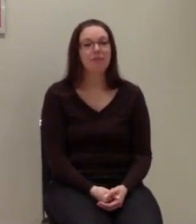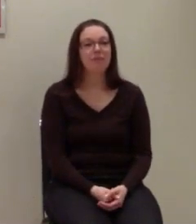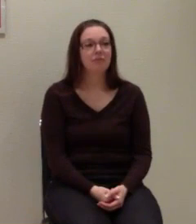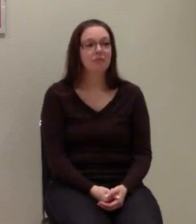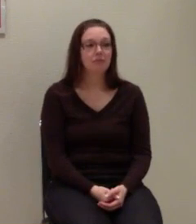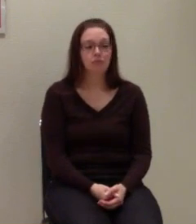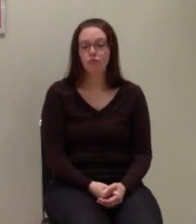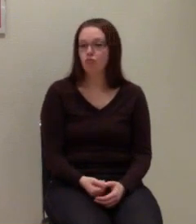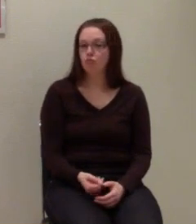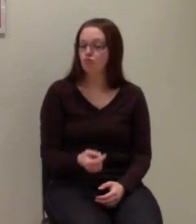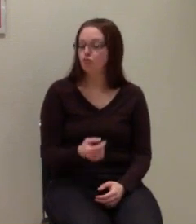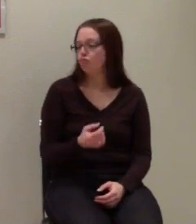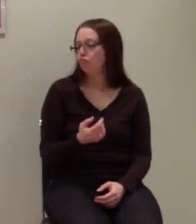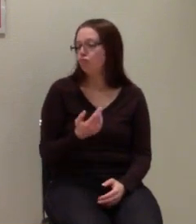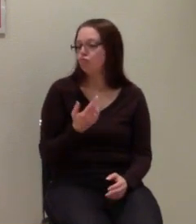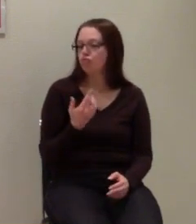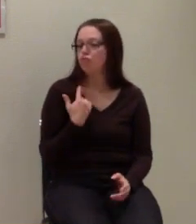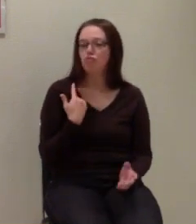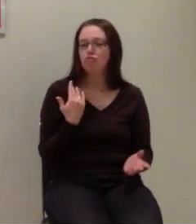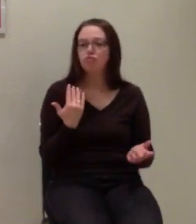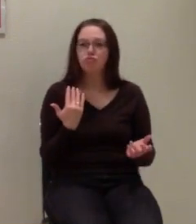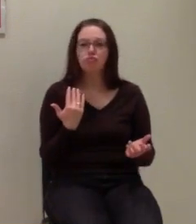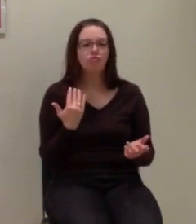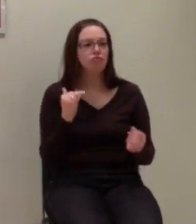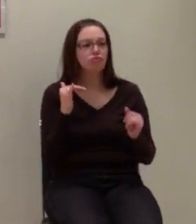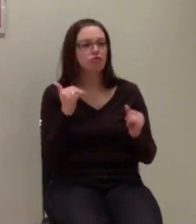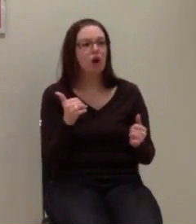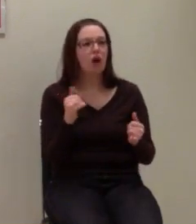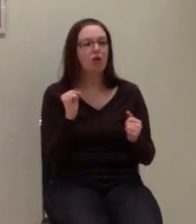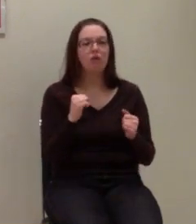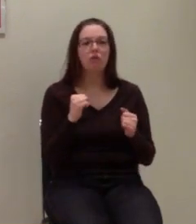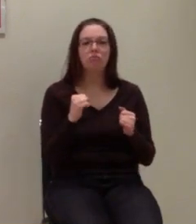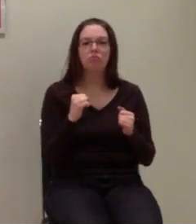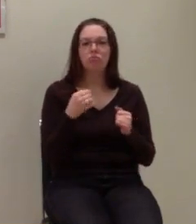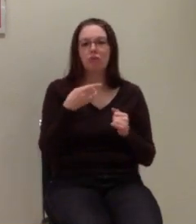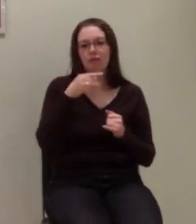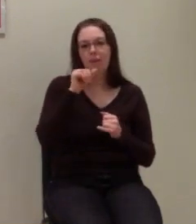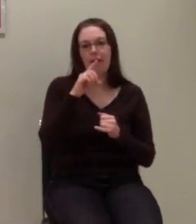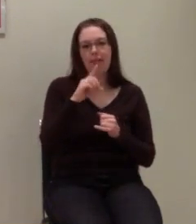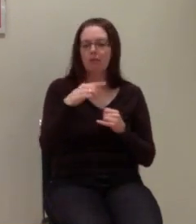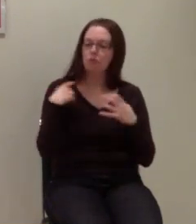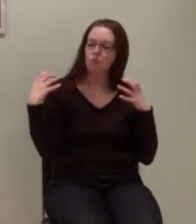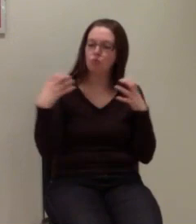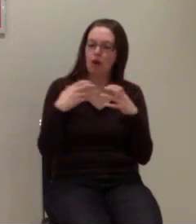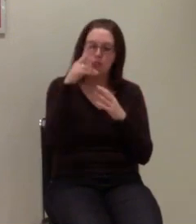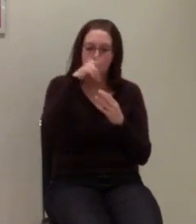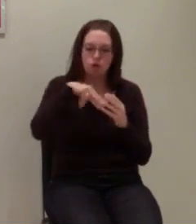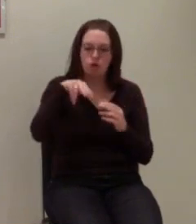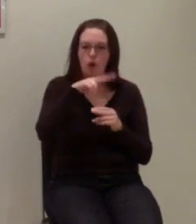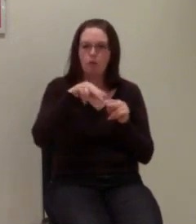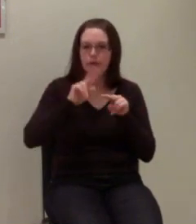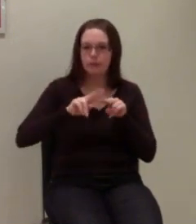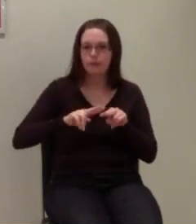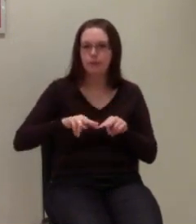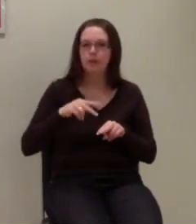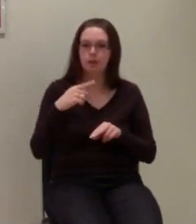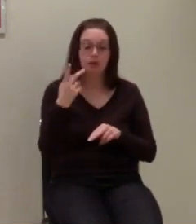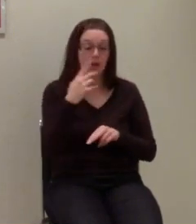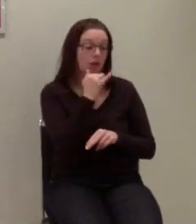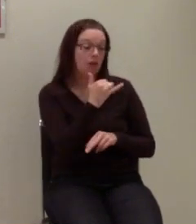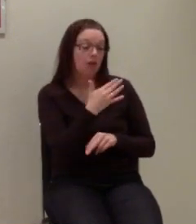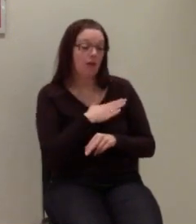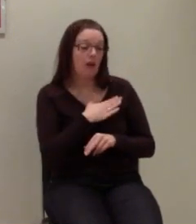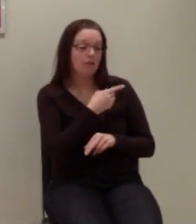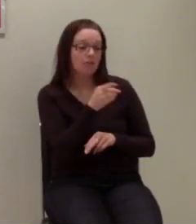Nichts dagegen. Das können wir dann wieder gemeinsam mit dem PET nochmal drüber gucken. Also du kannst ja gerne schon mal was vorbereiten. einfach